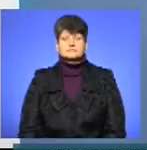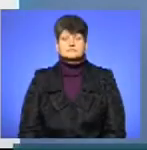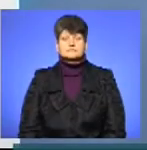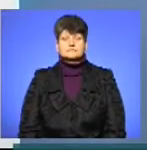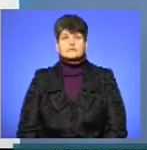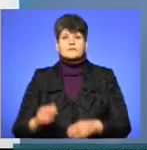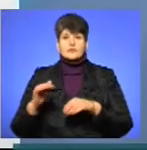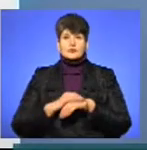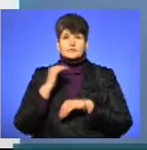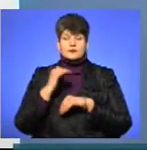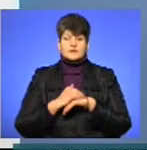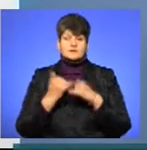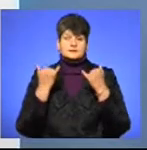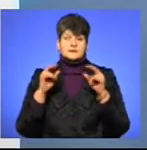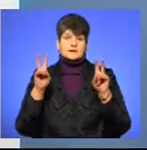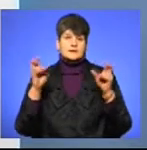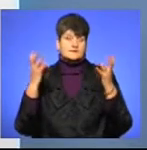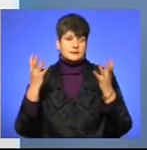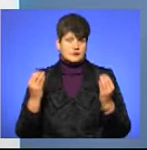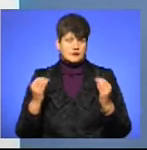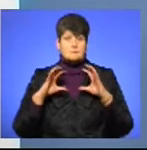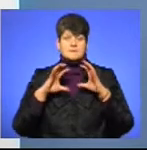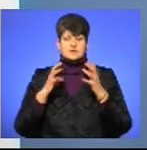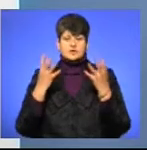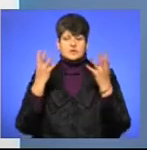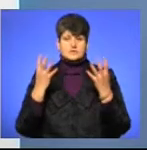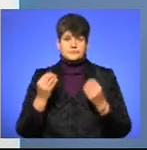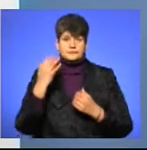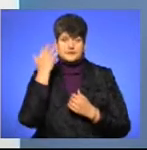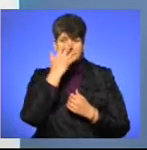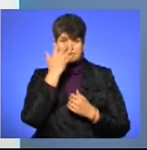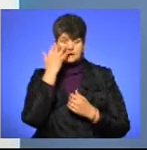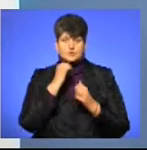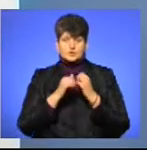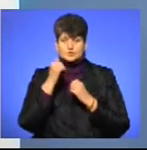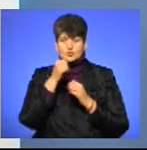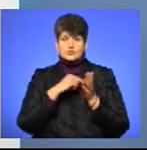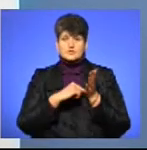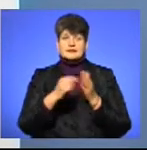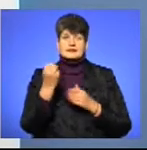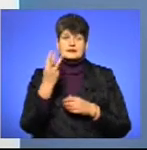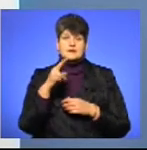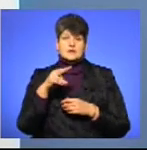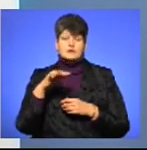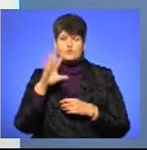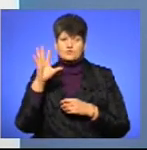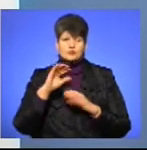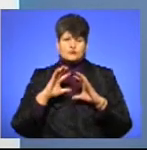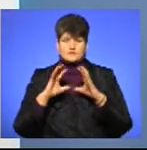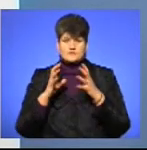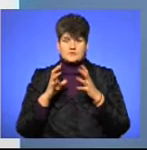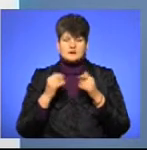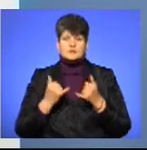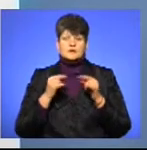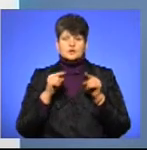Доброго вечора! В ефірі тема дня. Міжнародний день незрячих щороку відзначається 13 листопада у цілому світі з